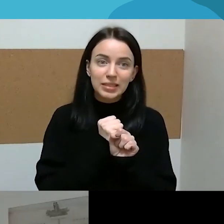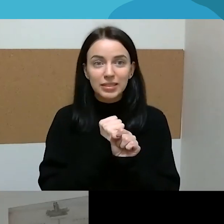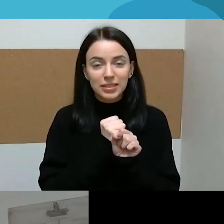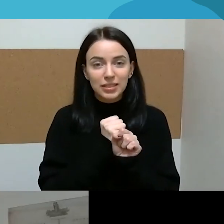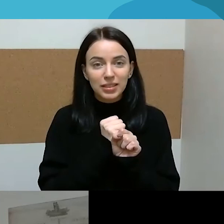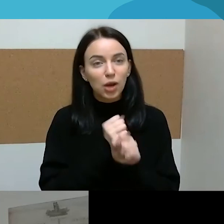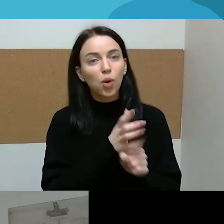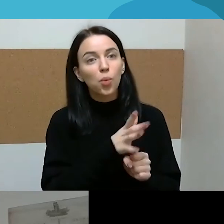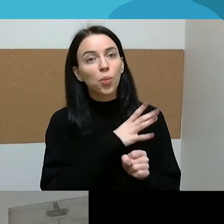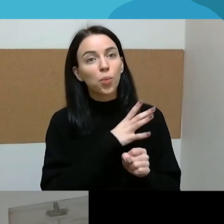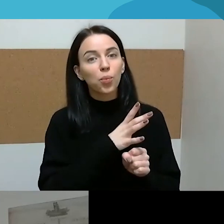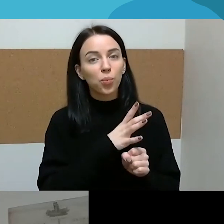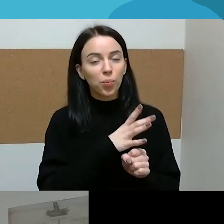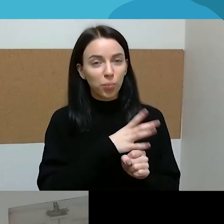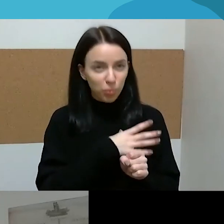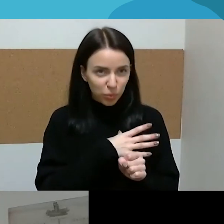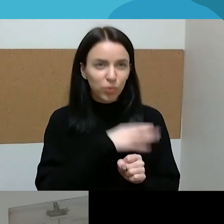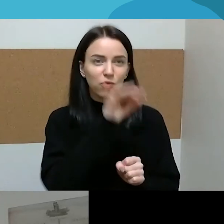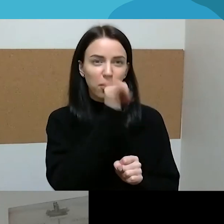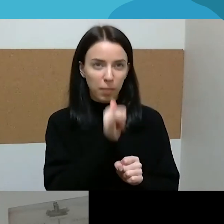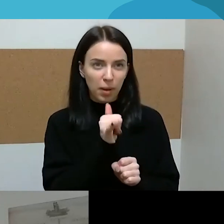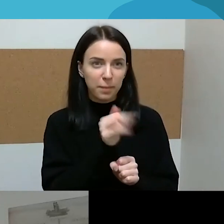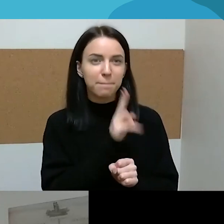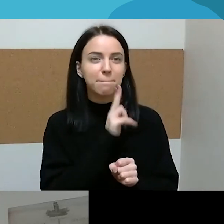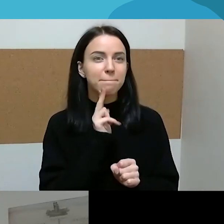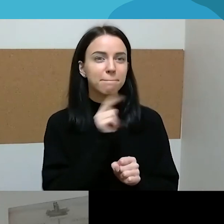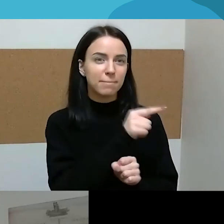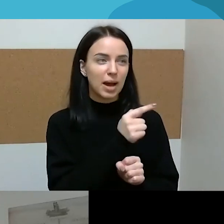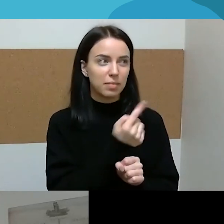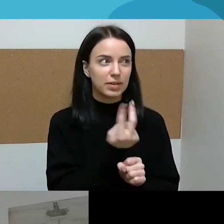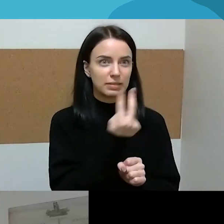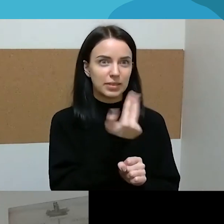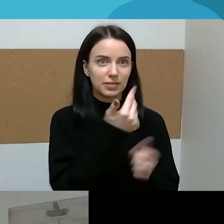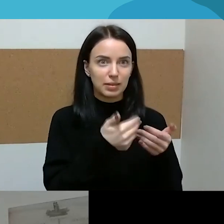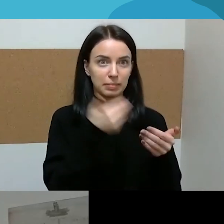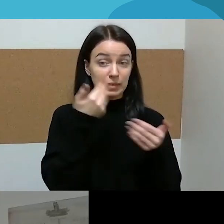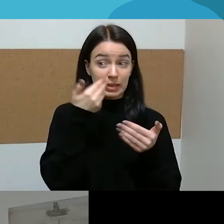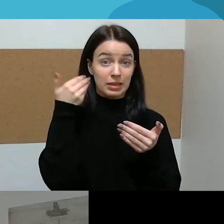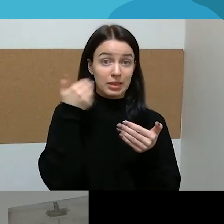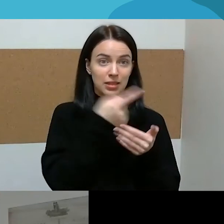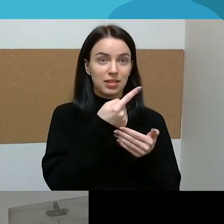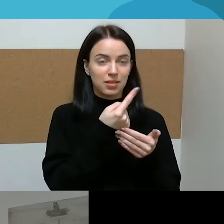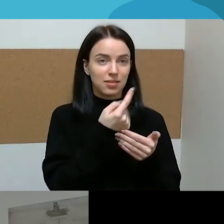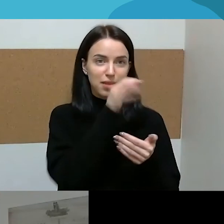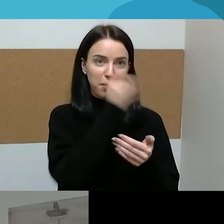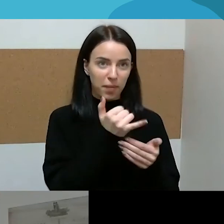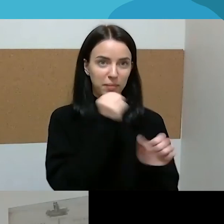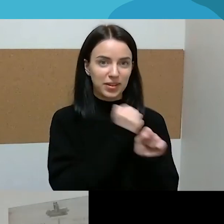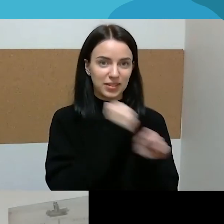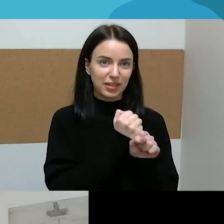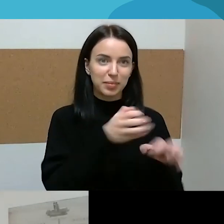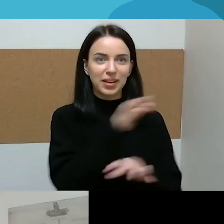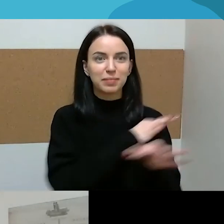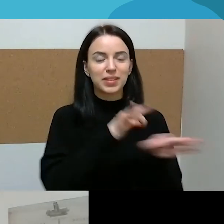bandymas mamos prieš porą valandų padirbėti vieną diskusiją, pravesti. Tai